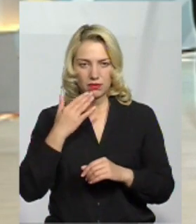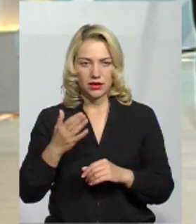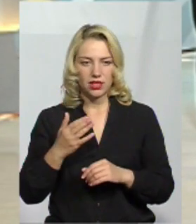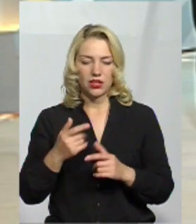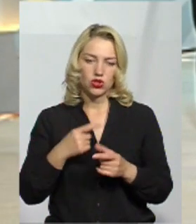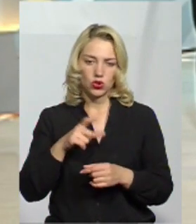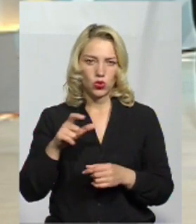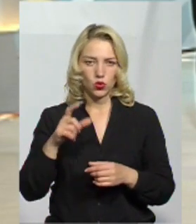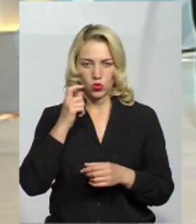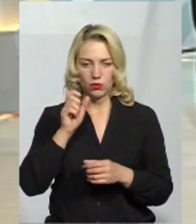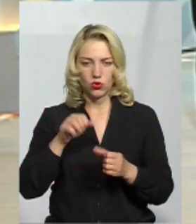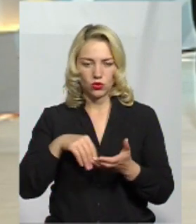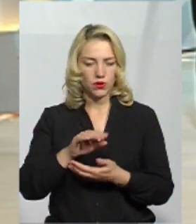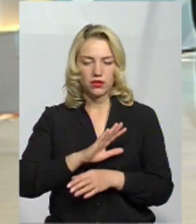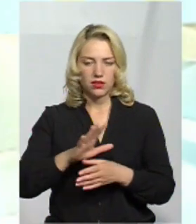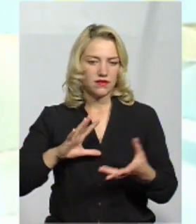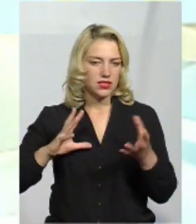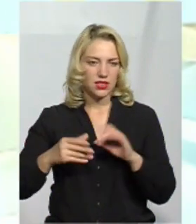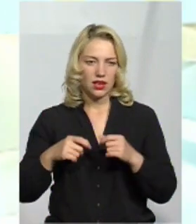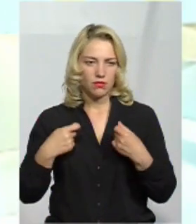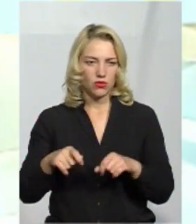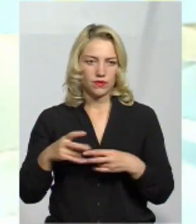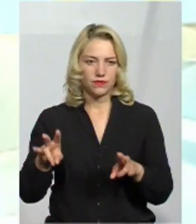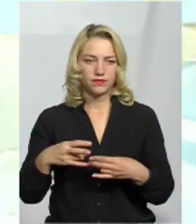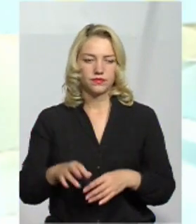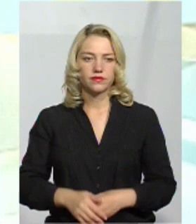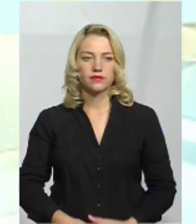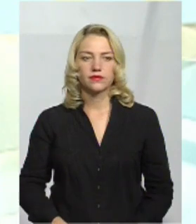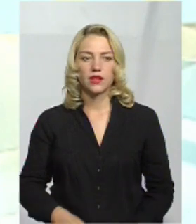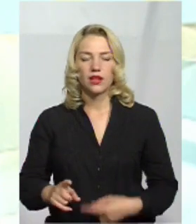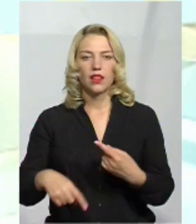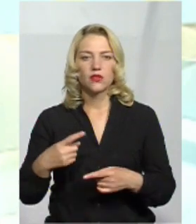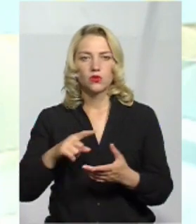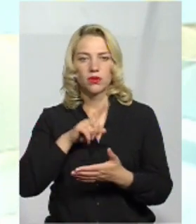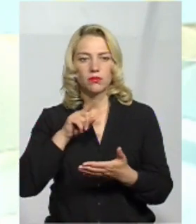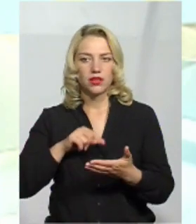В будь-якому випадку? В будь-якому випадку. І, прошу, наступне запитання.